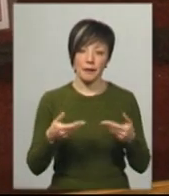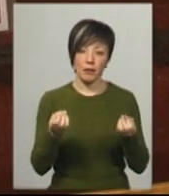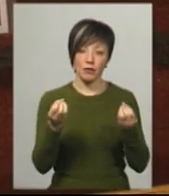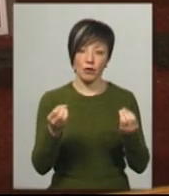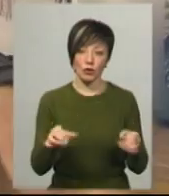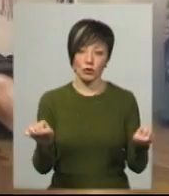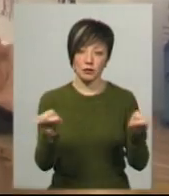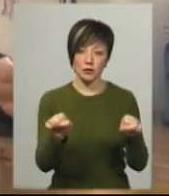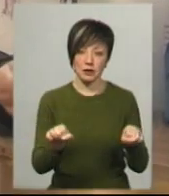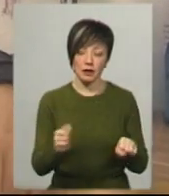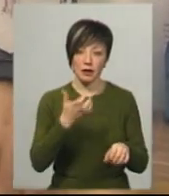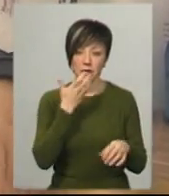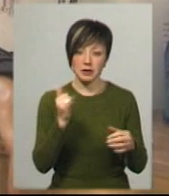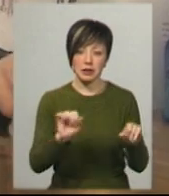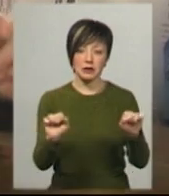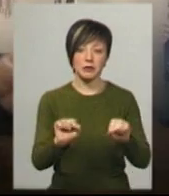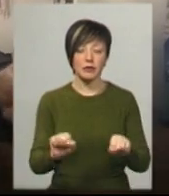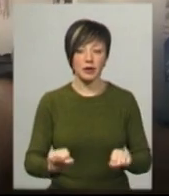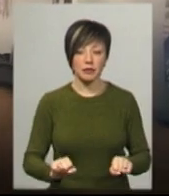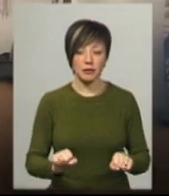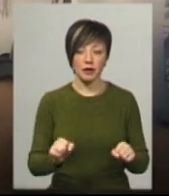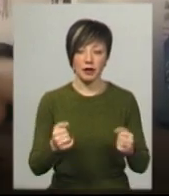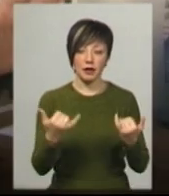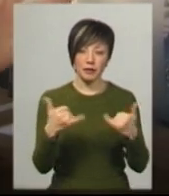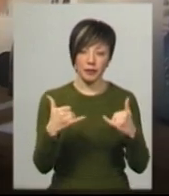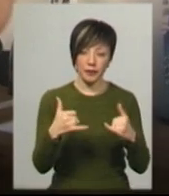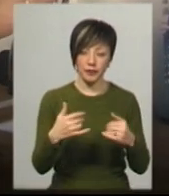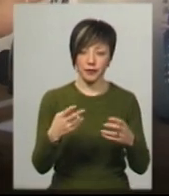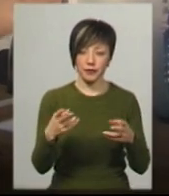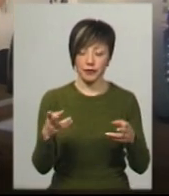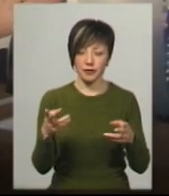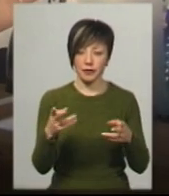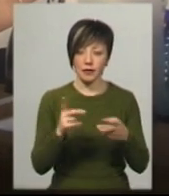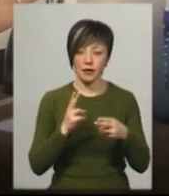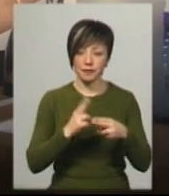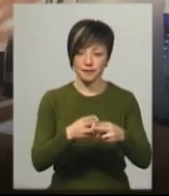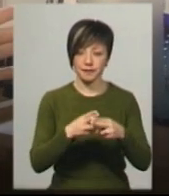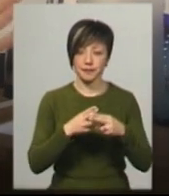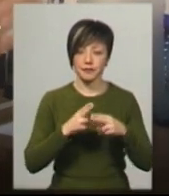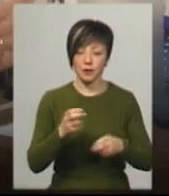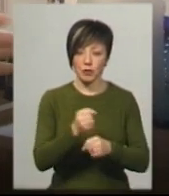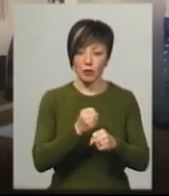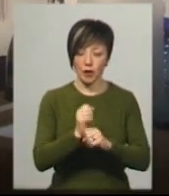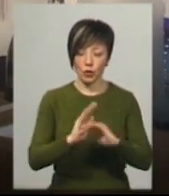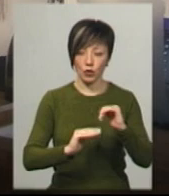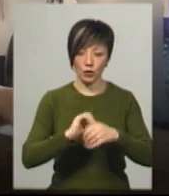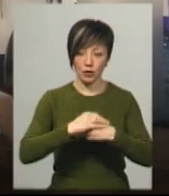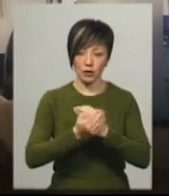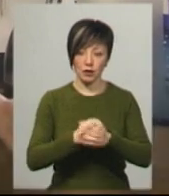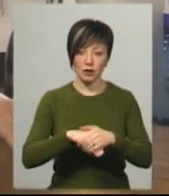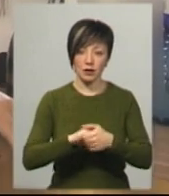звичайною водою теплою, а зараз миємо з цими децептиками. Люди обробляють руки, якщо заходять.